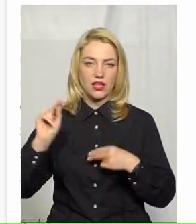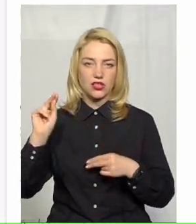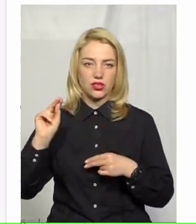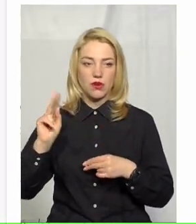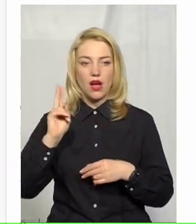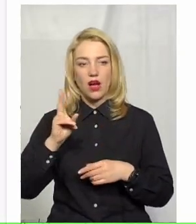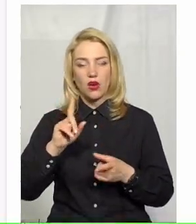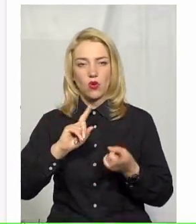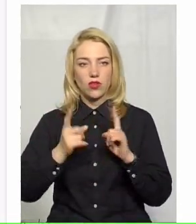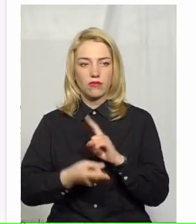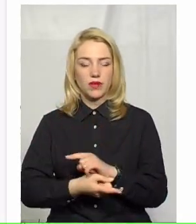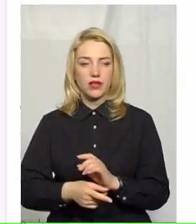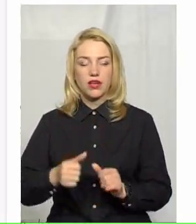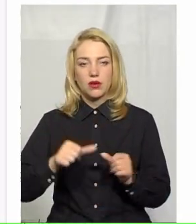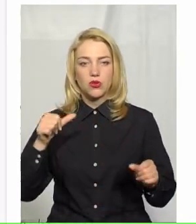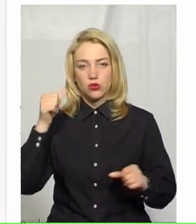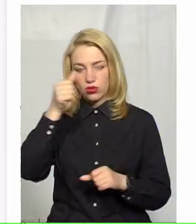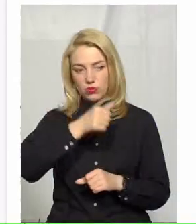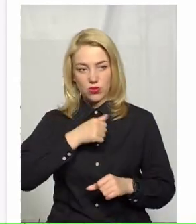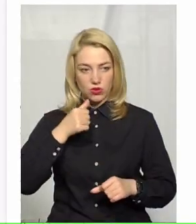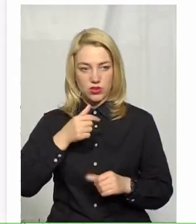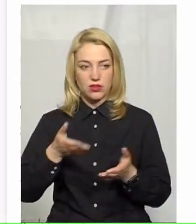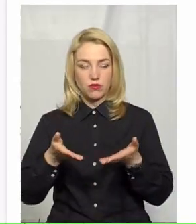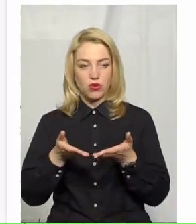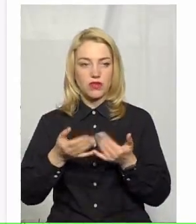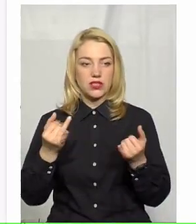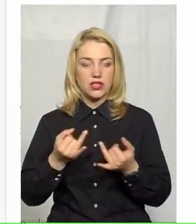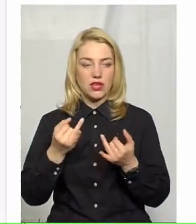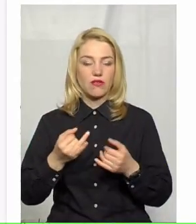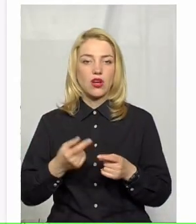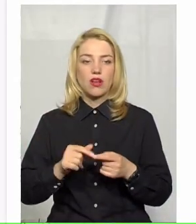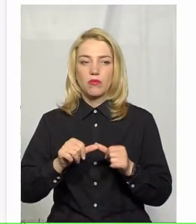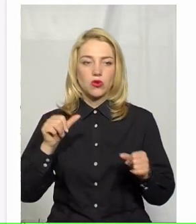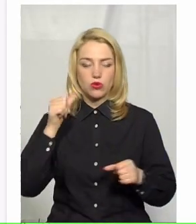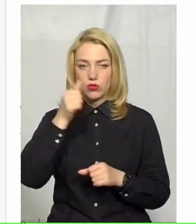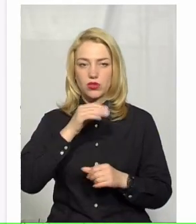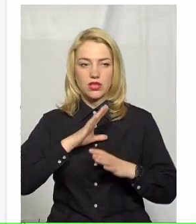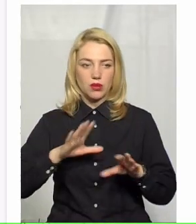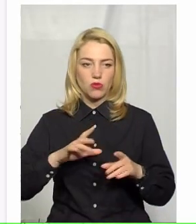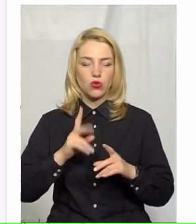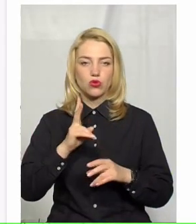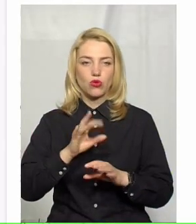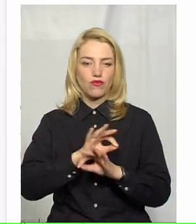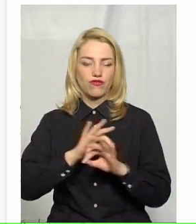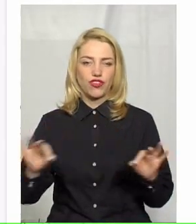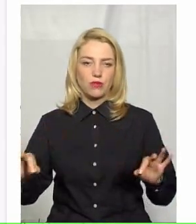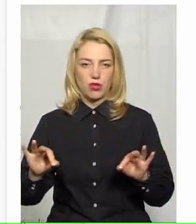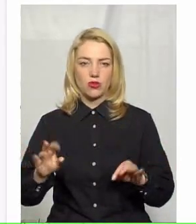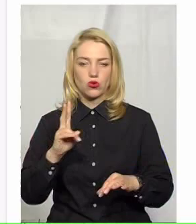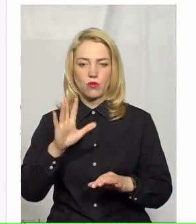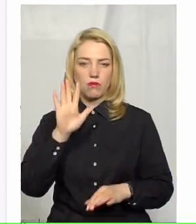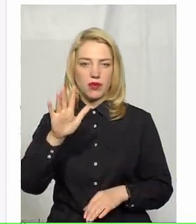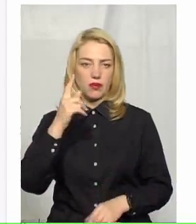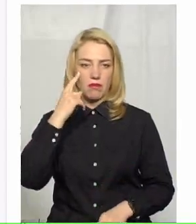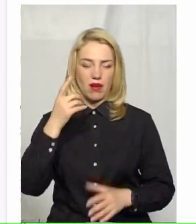кого навпаки? Так, в порівнянні воно цікаво Минулого року не було в нас депутатів, відмінників, які отримали